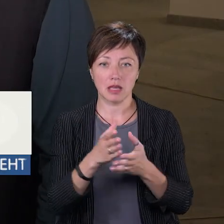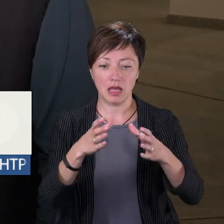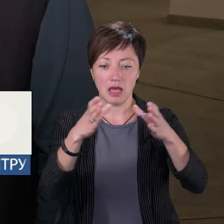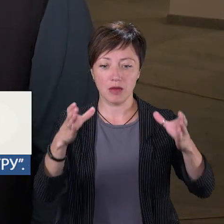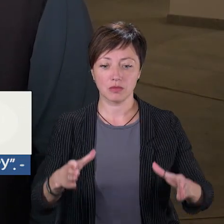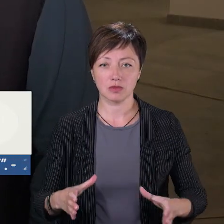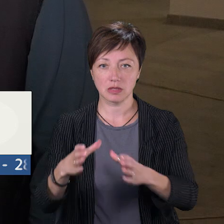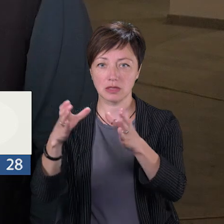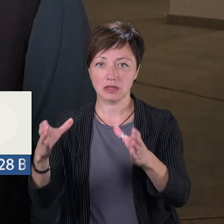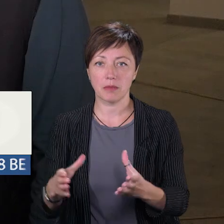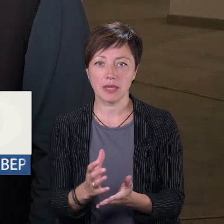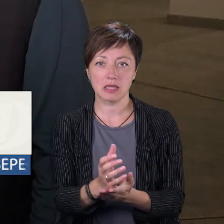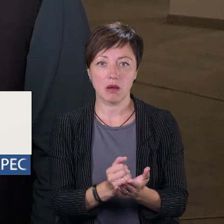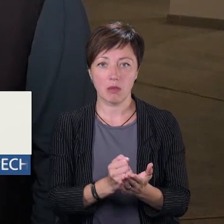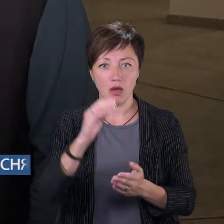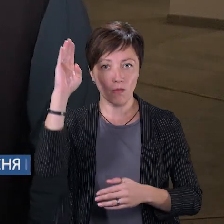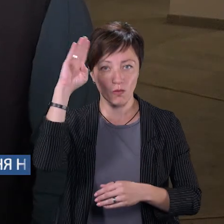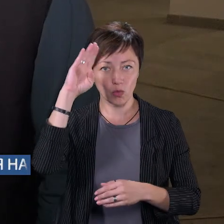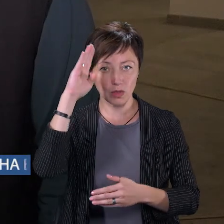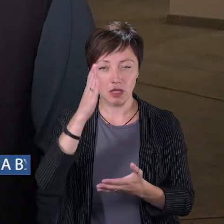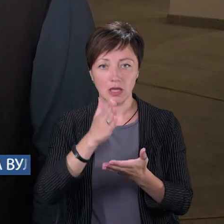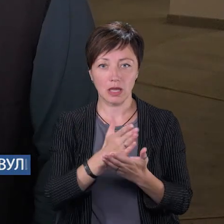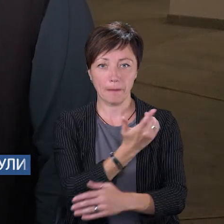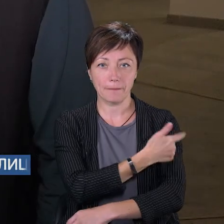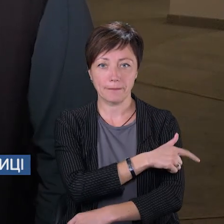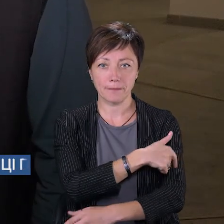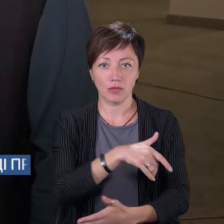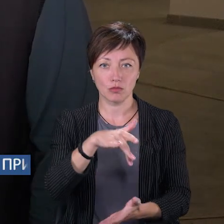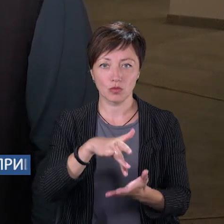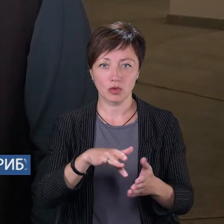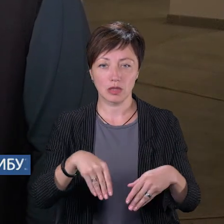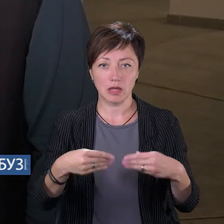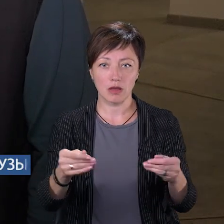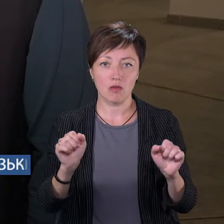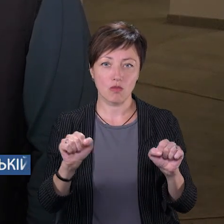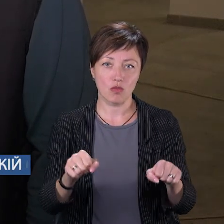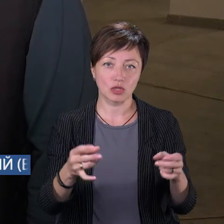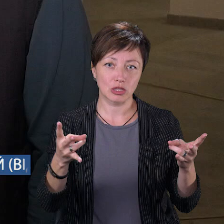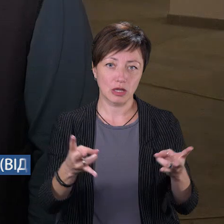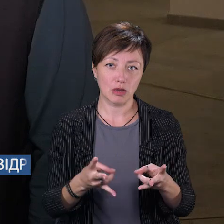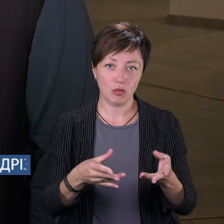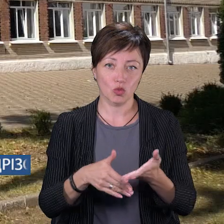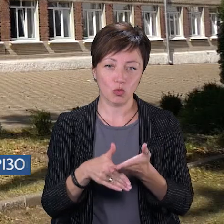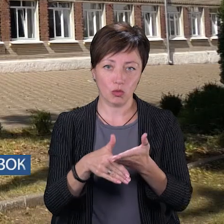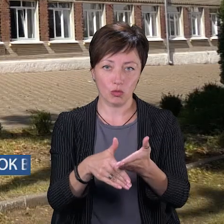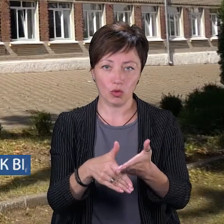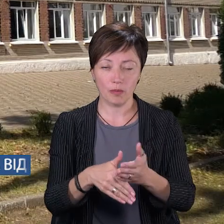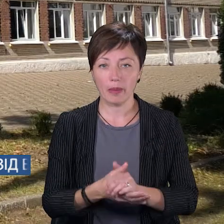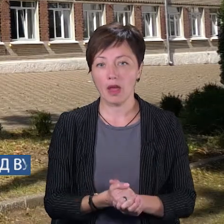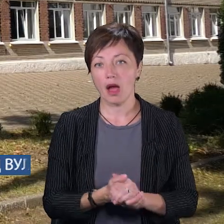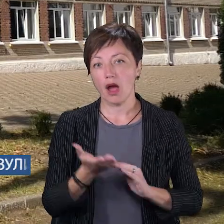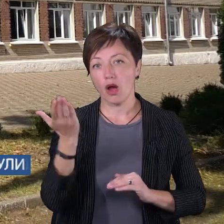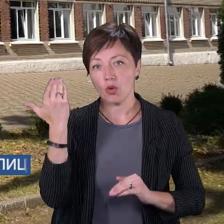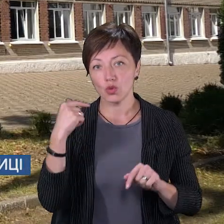з запасом води. В укритті є медпункт для надання, може, комусь буде треба медична допомога. Колись